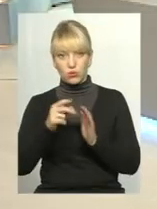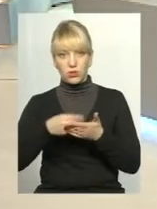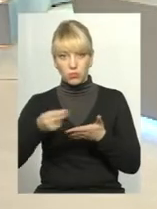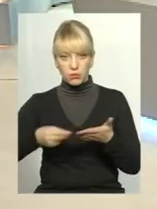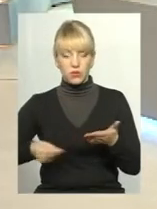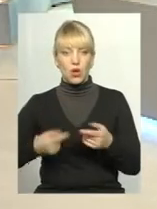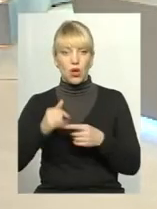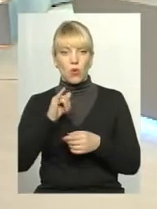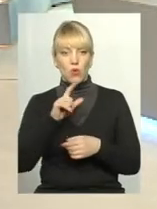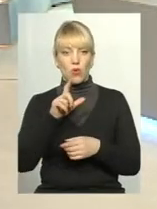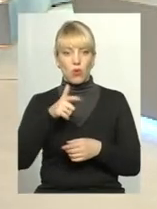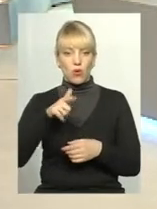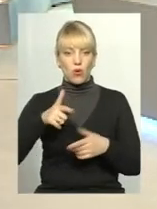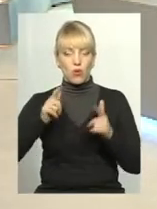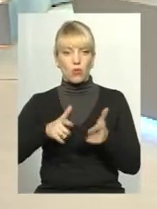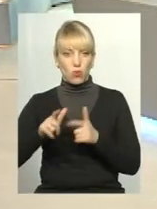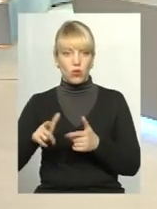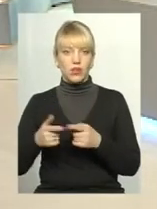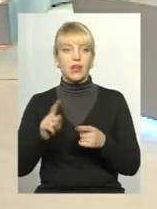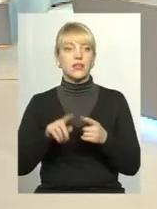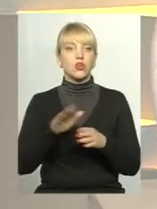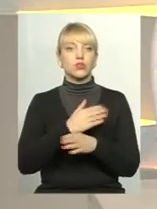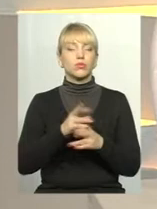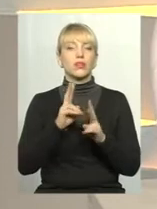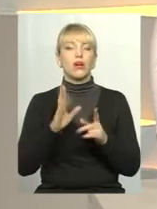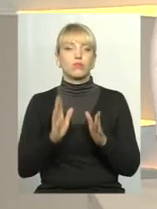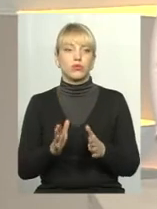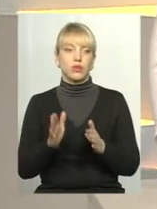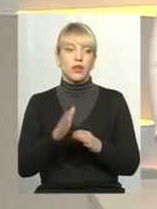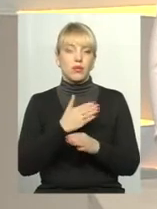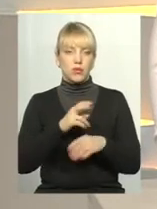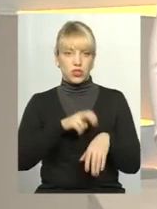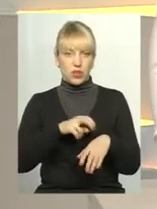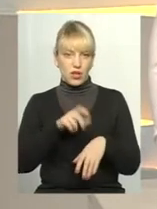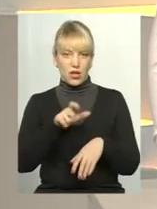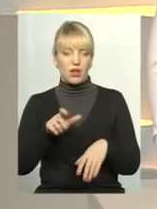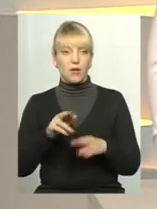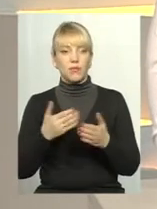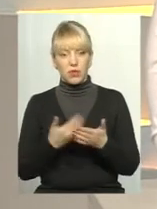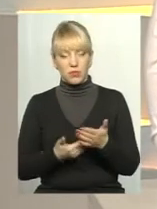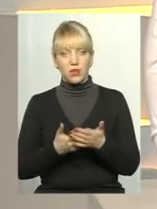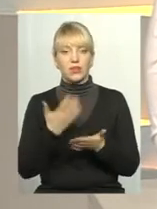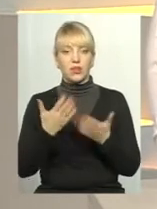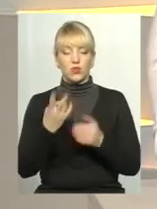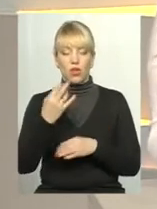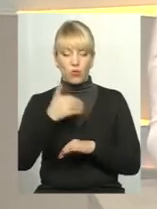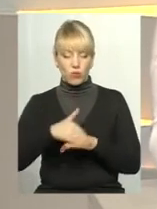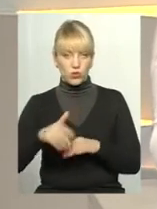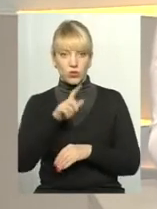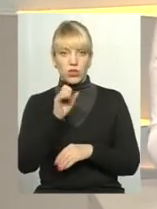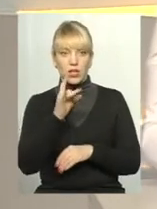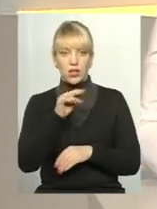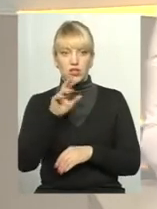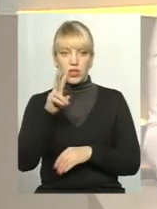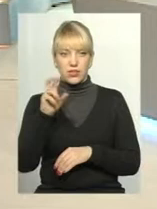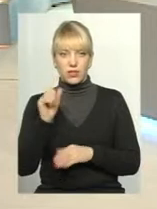І оцей розподіл, як він має відбуватись між лікарями все ж таки. Якщо тільки на одну вулицю Зарічанську буде